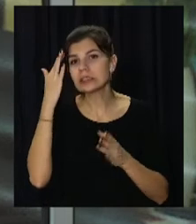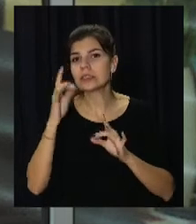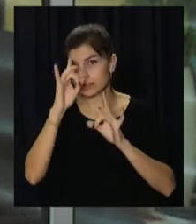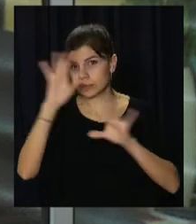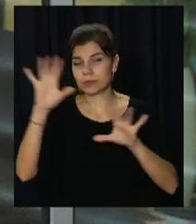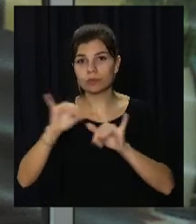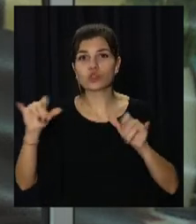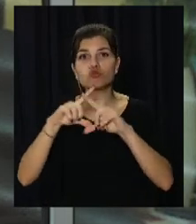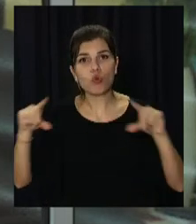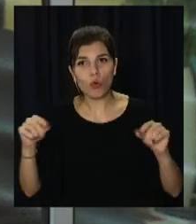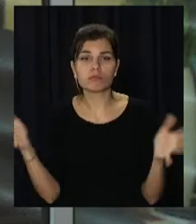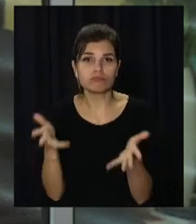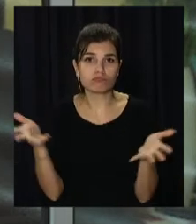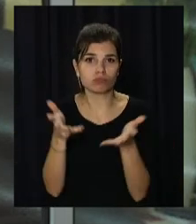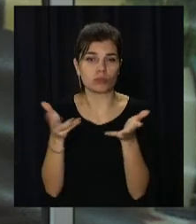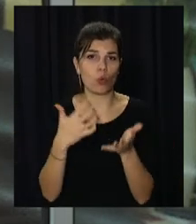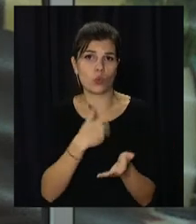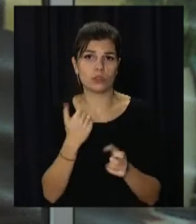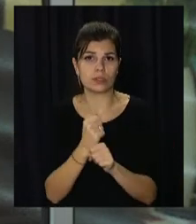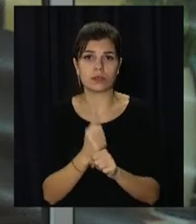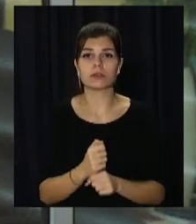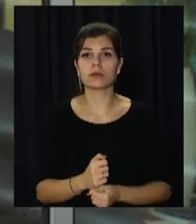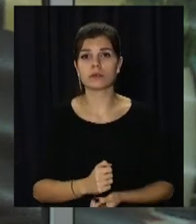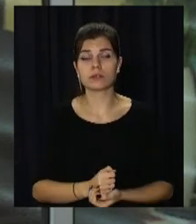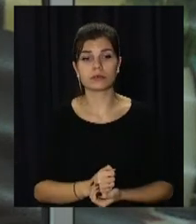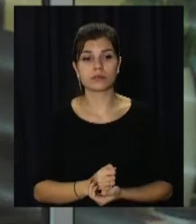серед учнів шкіл. Подробиці – у наступному сюжеті.